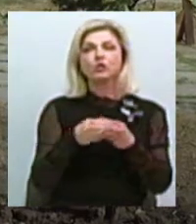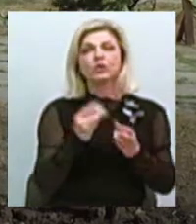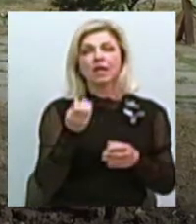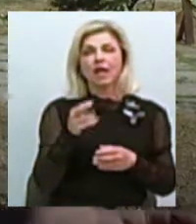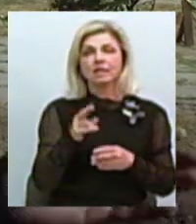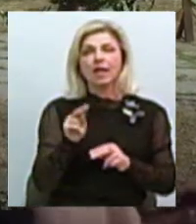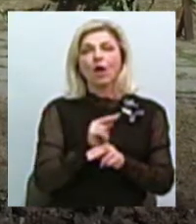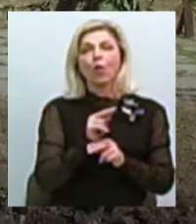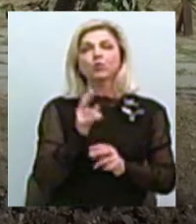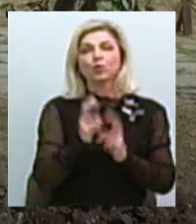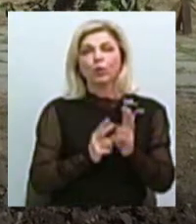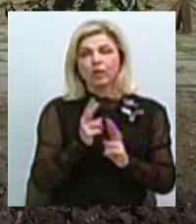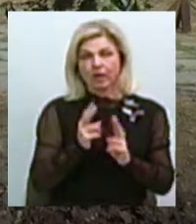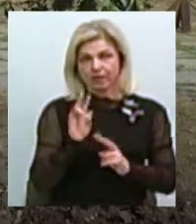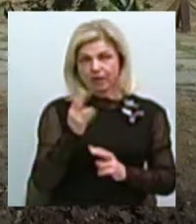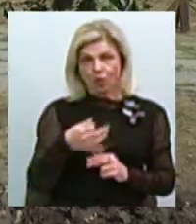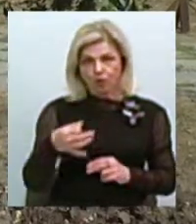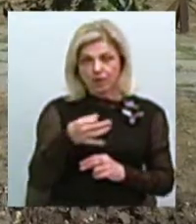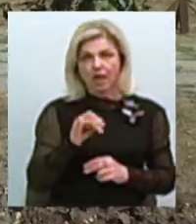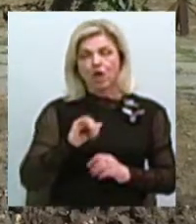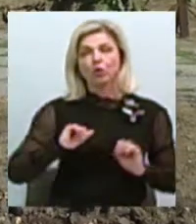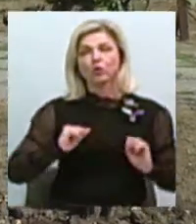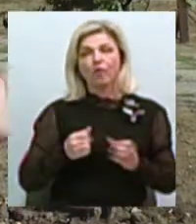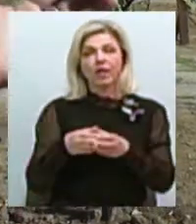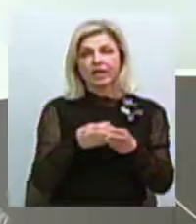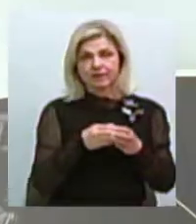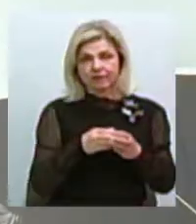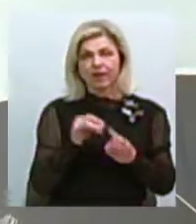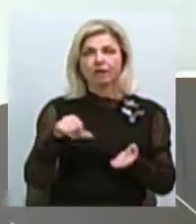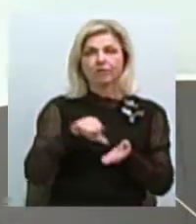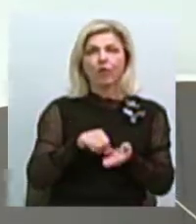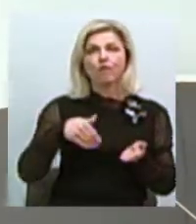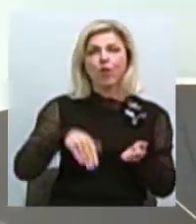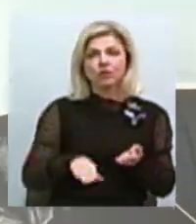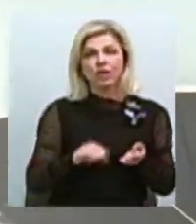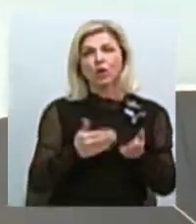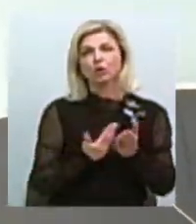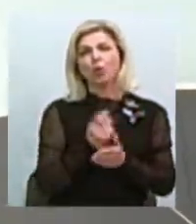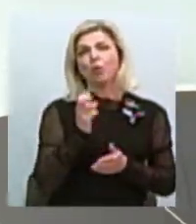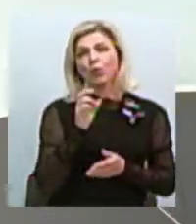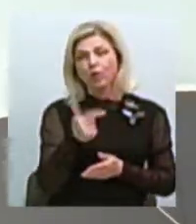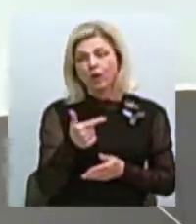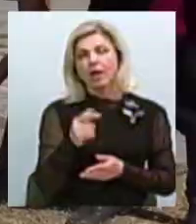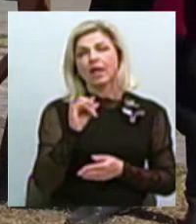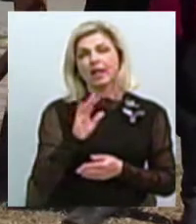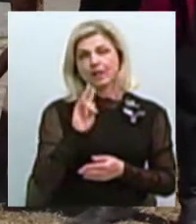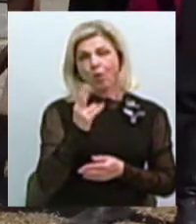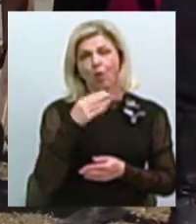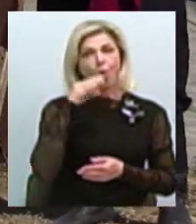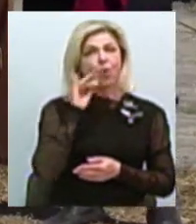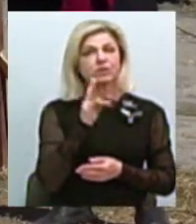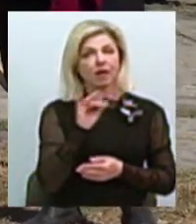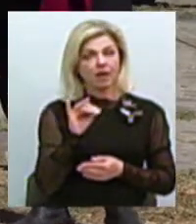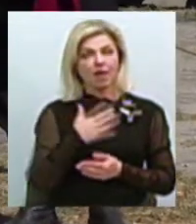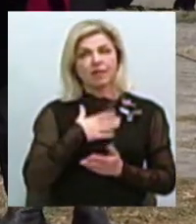і наше вільне козацьке товариство з області. Тут представлені хлопці з Вознесенської, з Нового Бугу, наші миколаївські козаки. Наша мета –